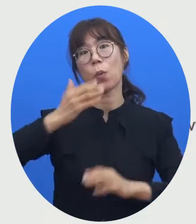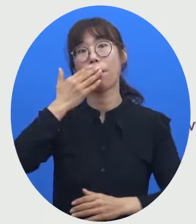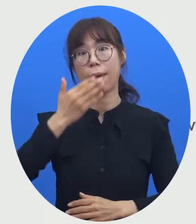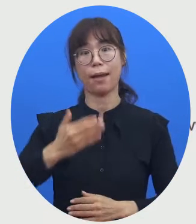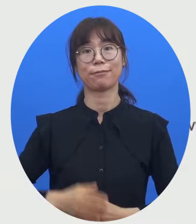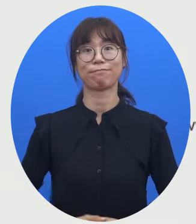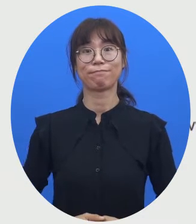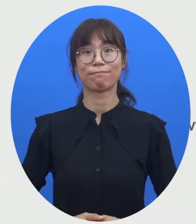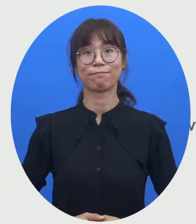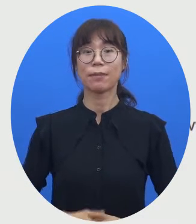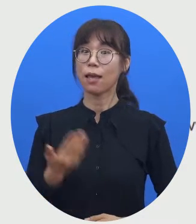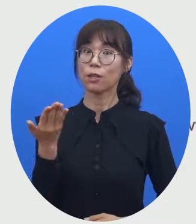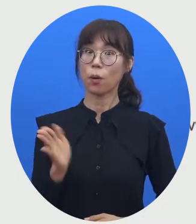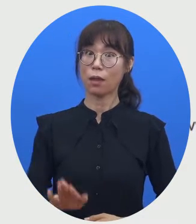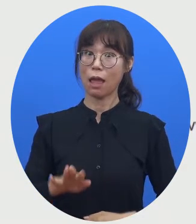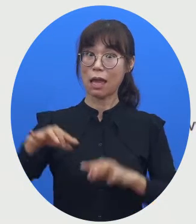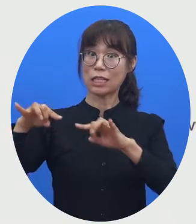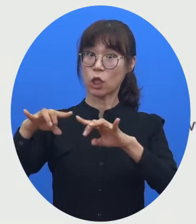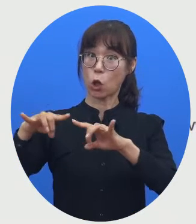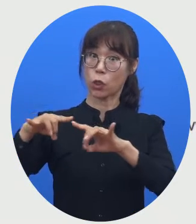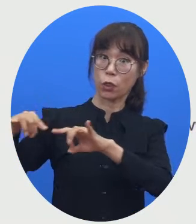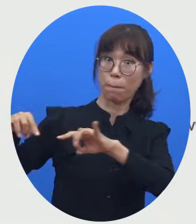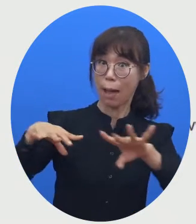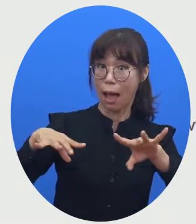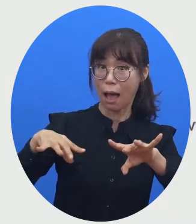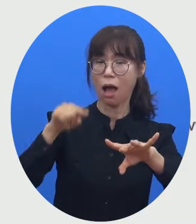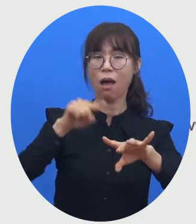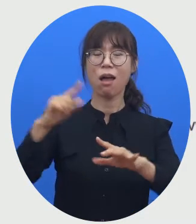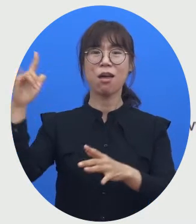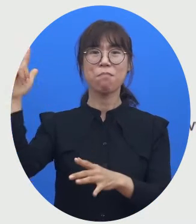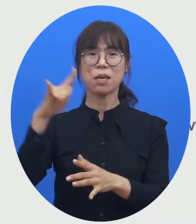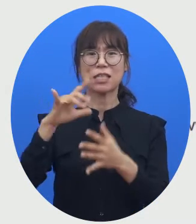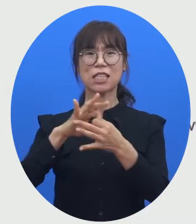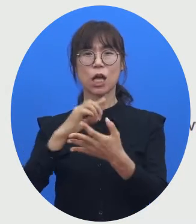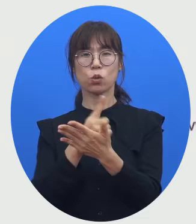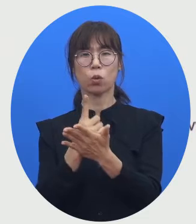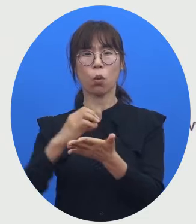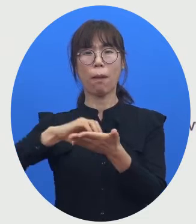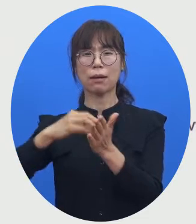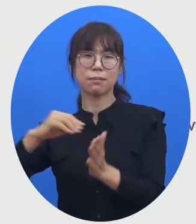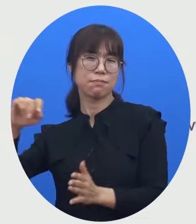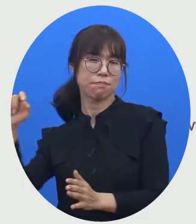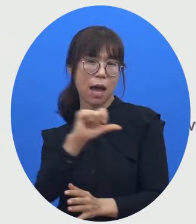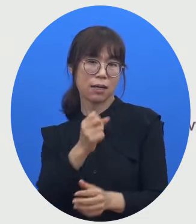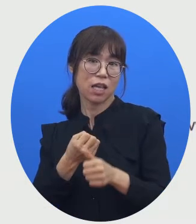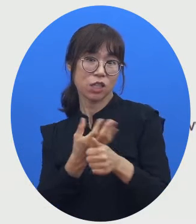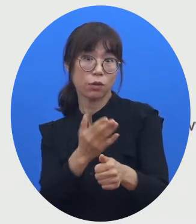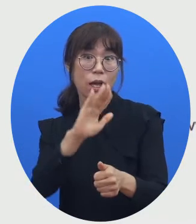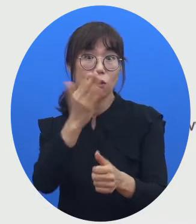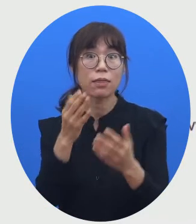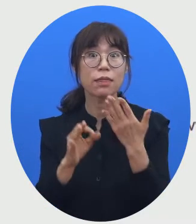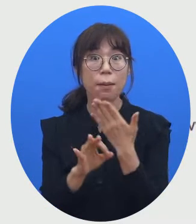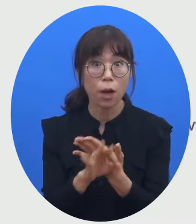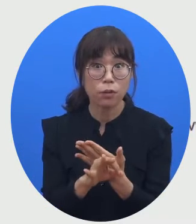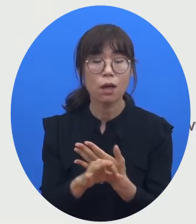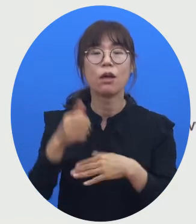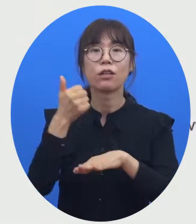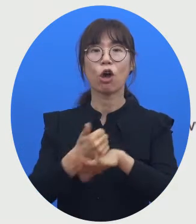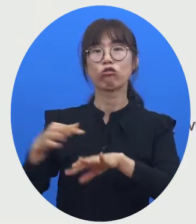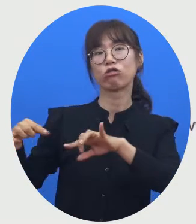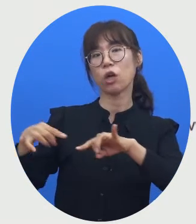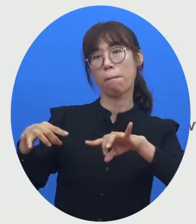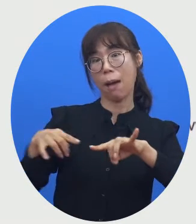그런데 이런 전파라는 것이 빛의 속도로 전파되는 것을 보면 결국은 전파라는 것도 빛의